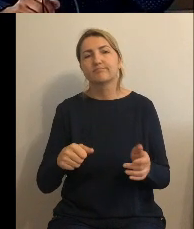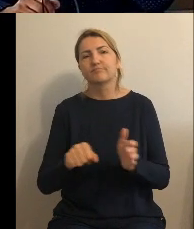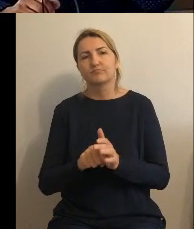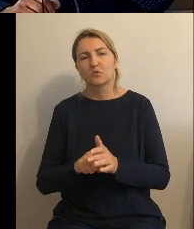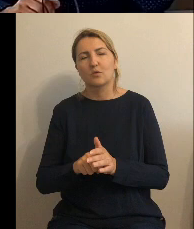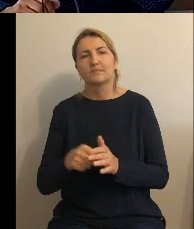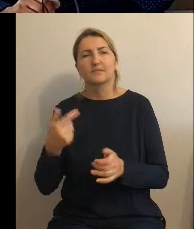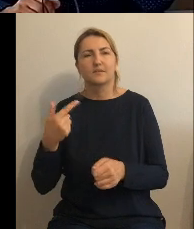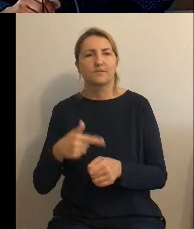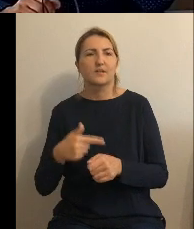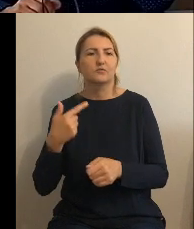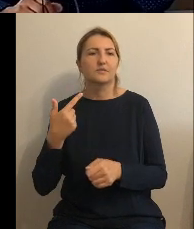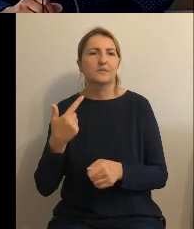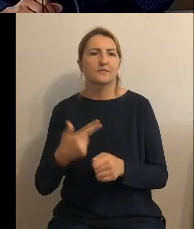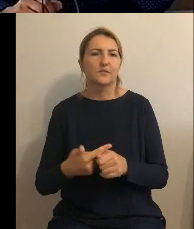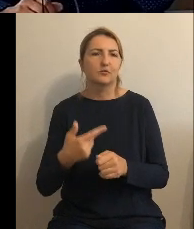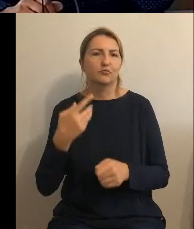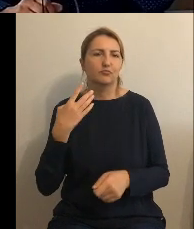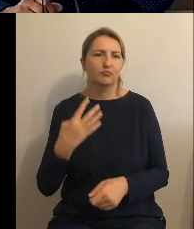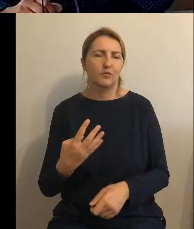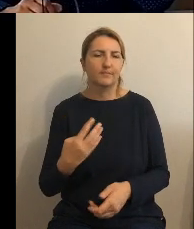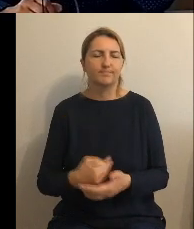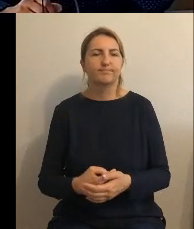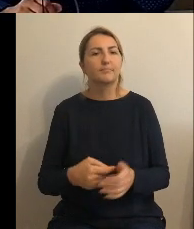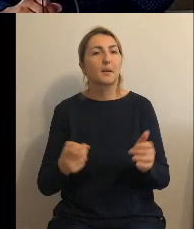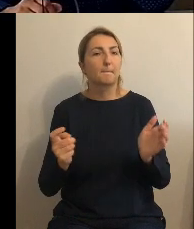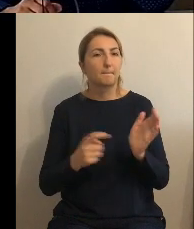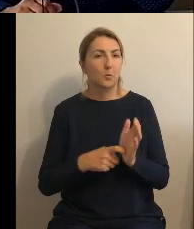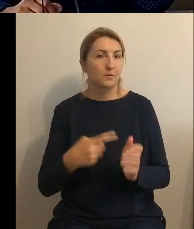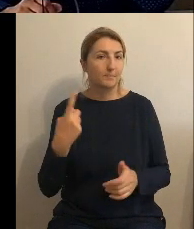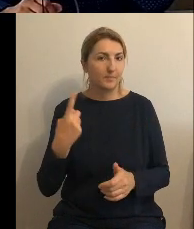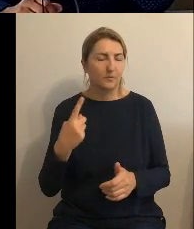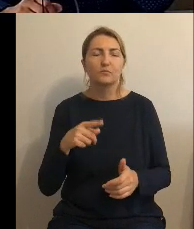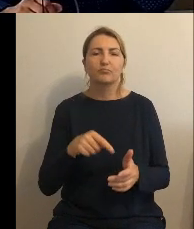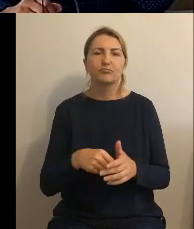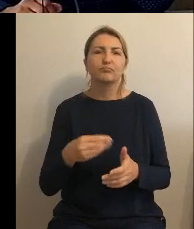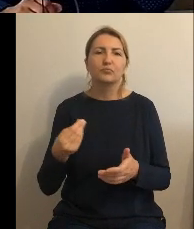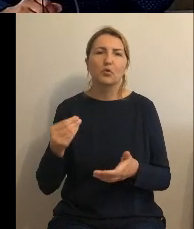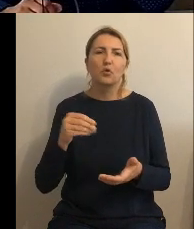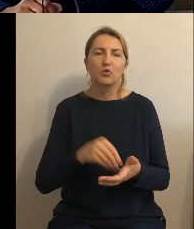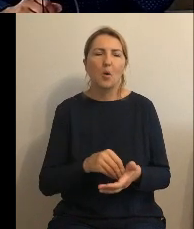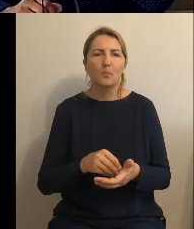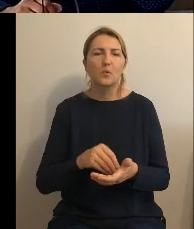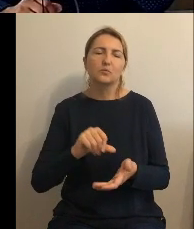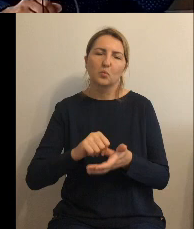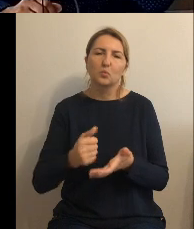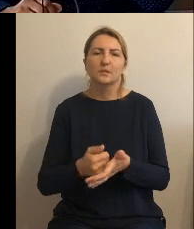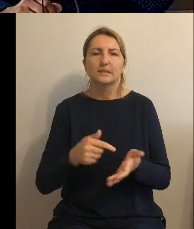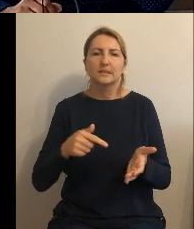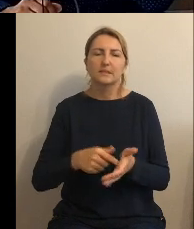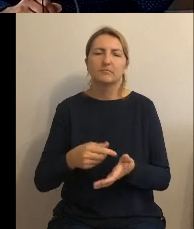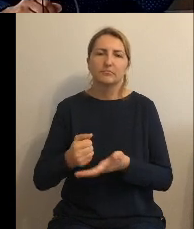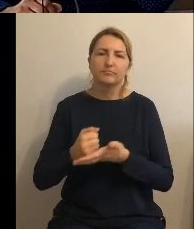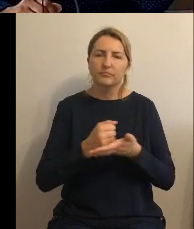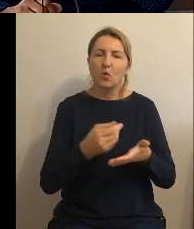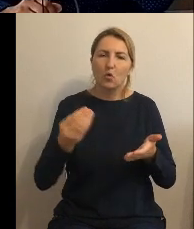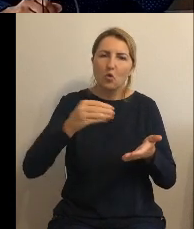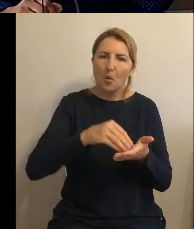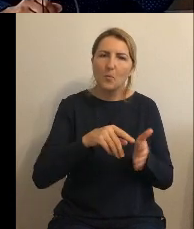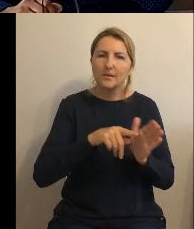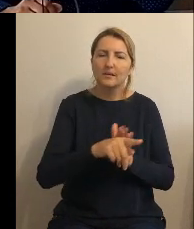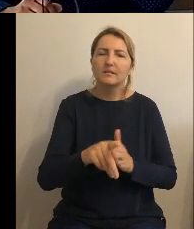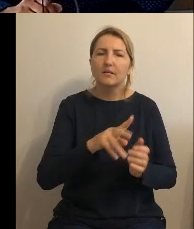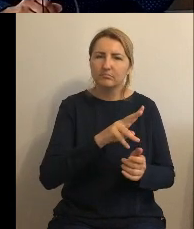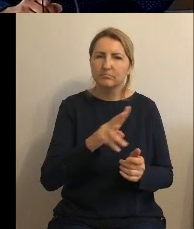paragraf pierwszy ustala się dopłatę do taryfy dla zbiorowego zaopatrzenia w wodę i zbiorowego odprowadzenia ścieków dla